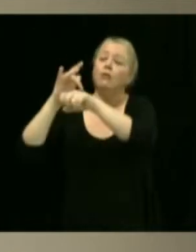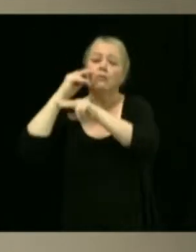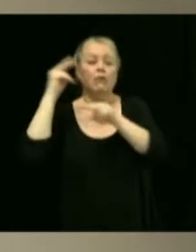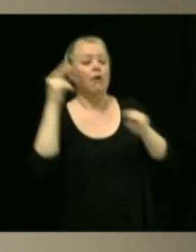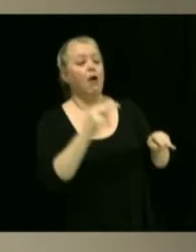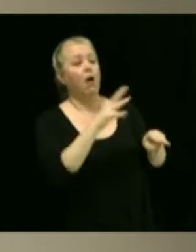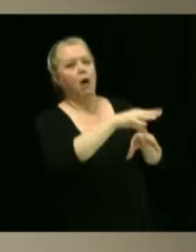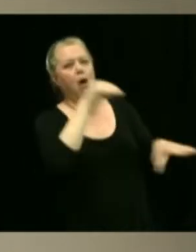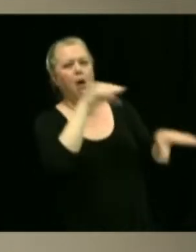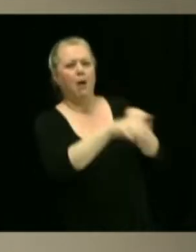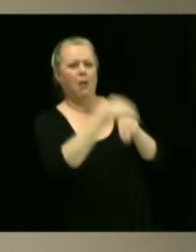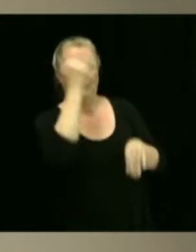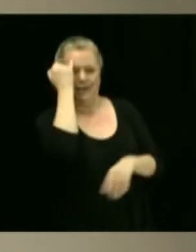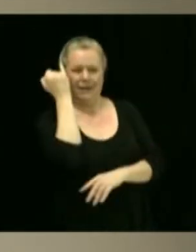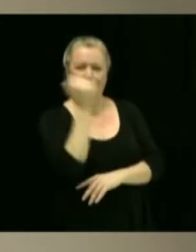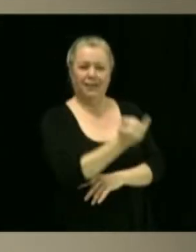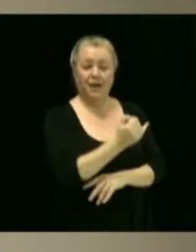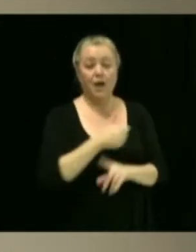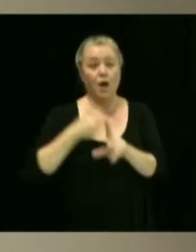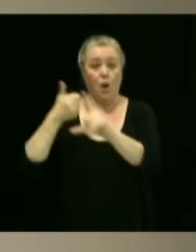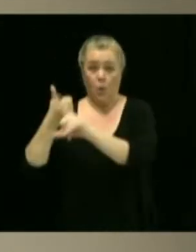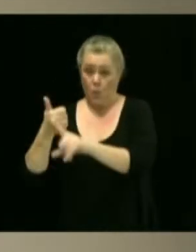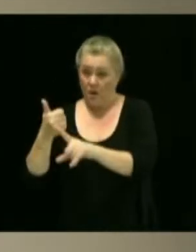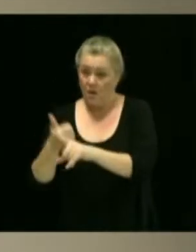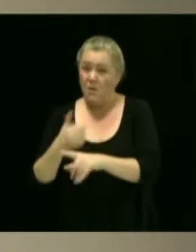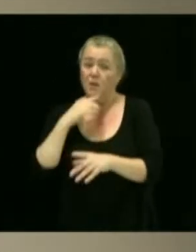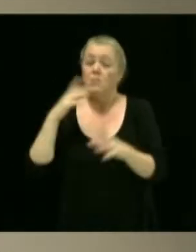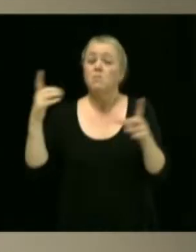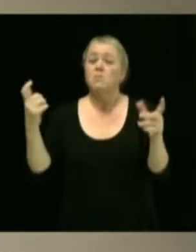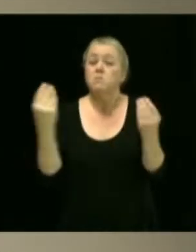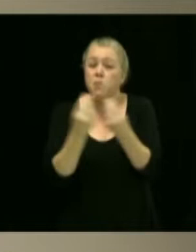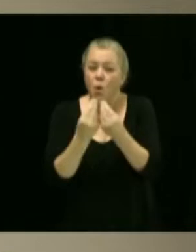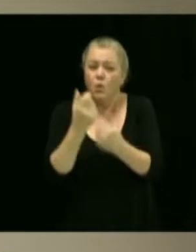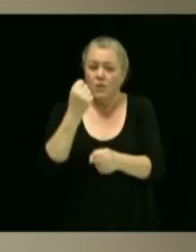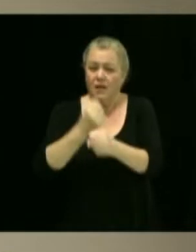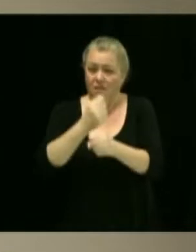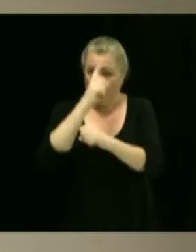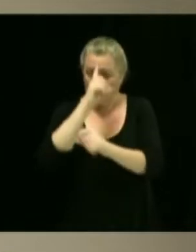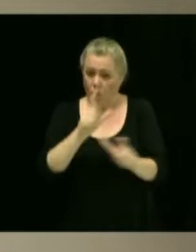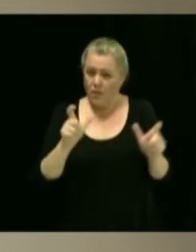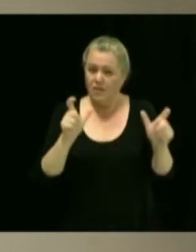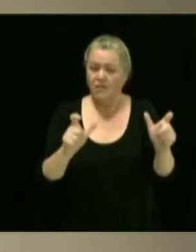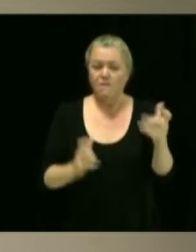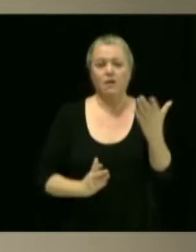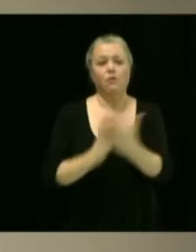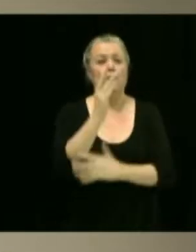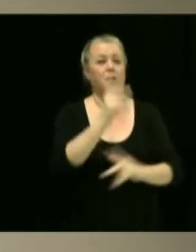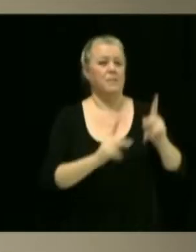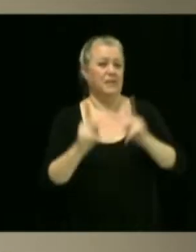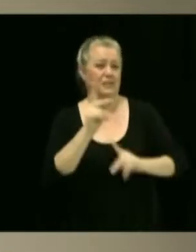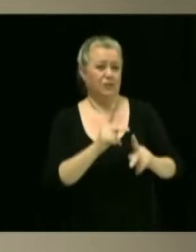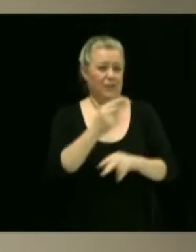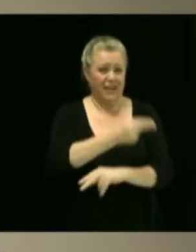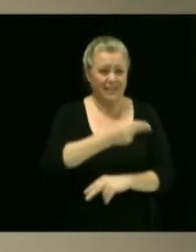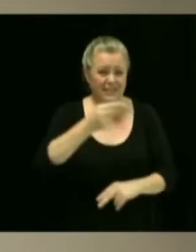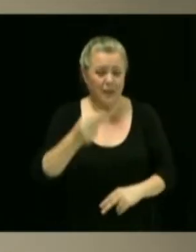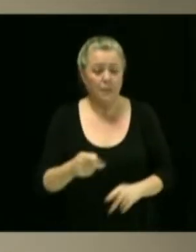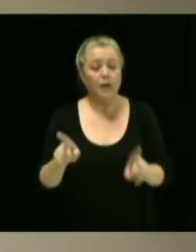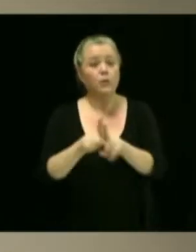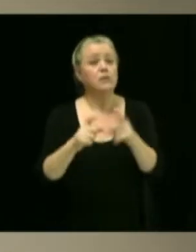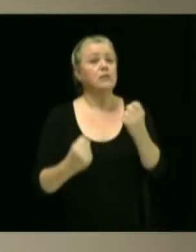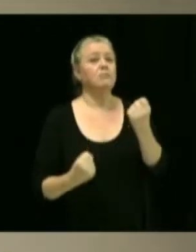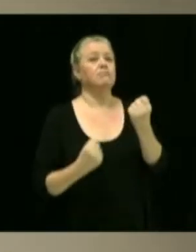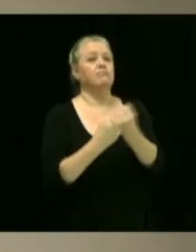il a également milité pour la défense des droits des personnes handicapées, la lutte à la pauvreté et le soutien aux populations vulnérables,